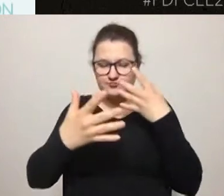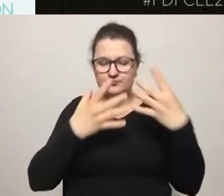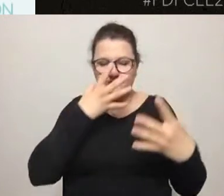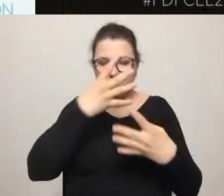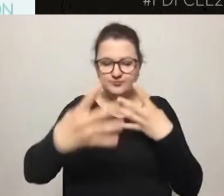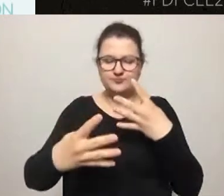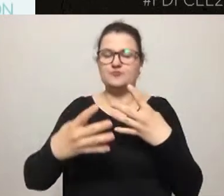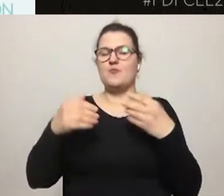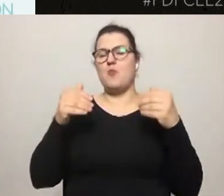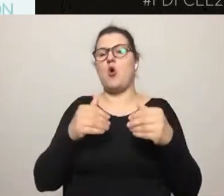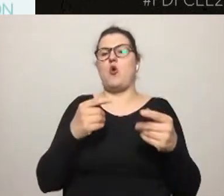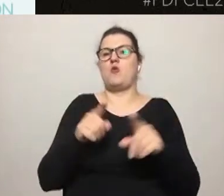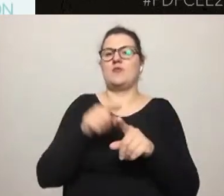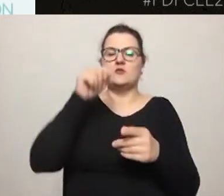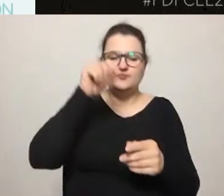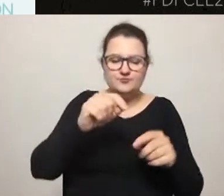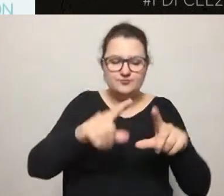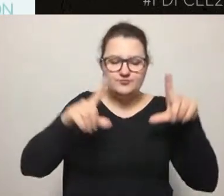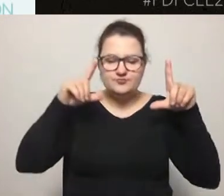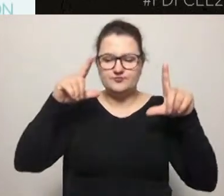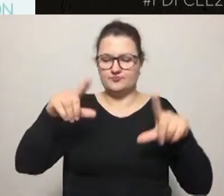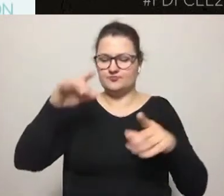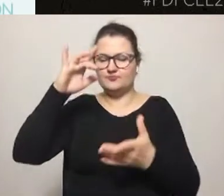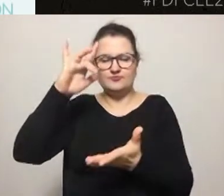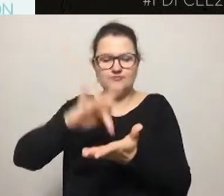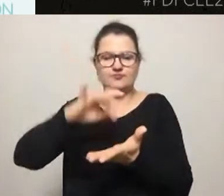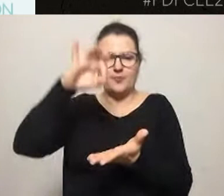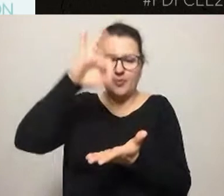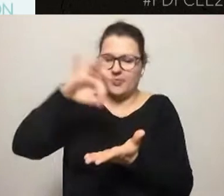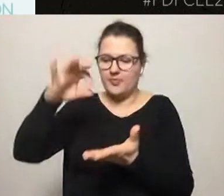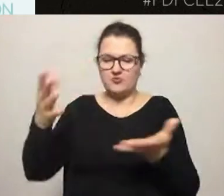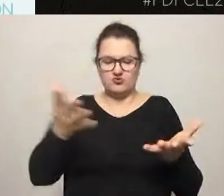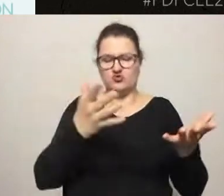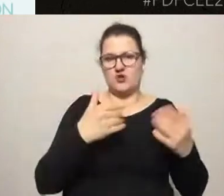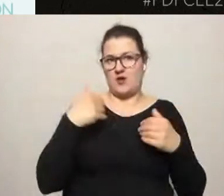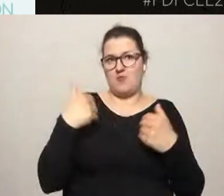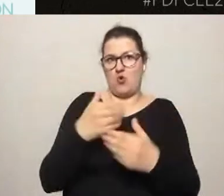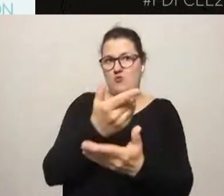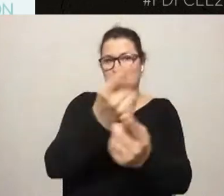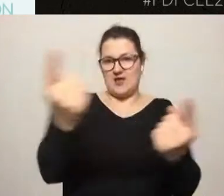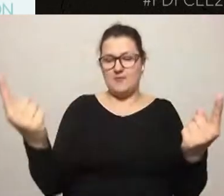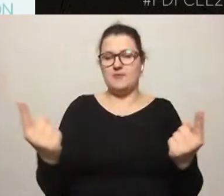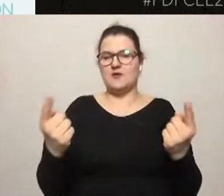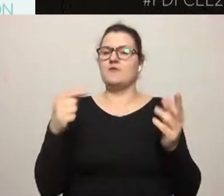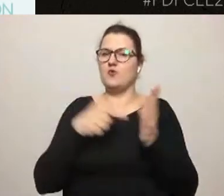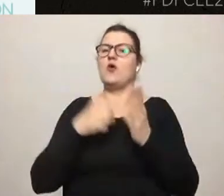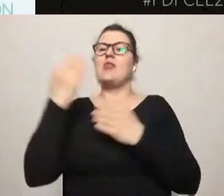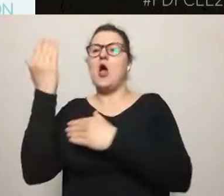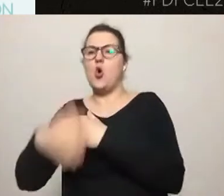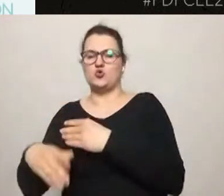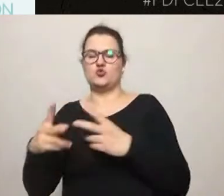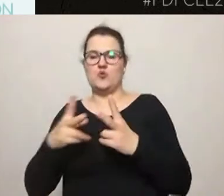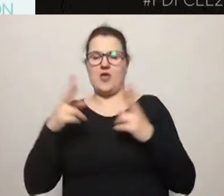informacje i zwykle jest stosowana na samym końcu, zwykle na etapie wyłożenia planu miejscowego do publicznego